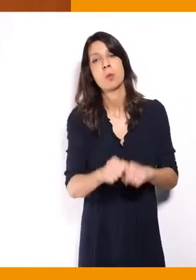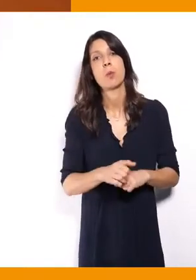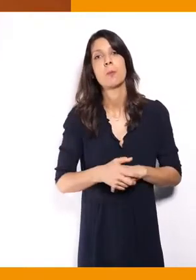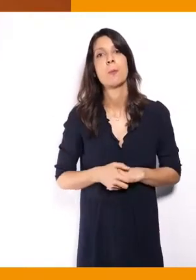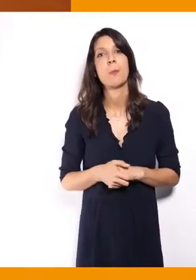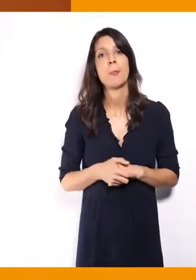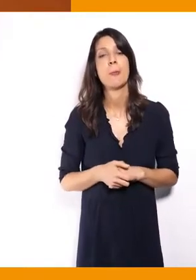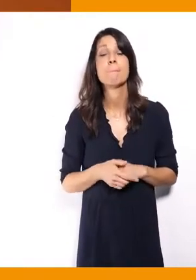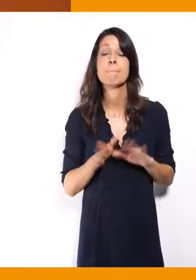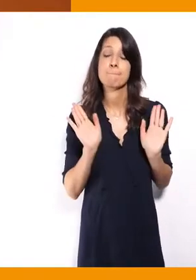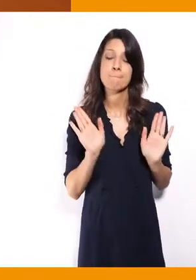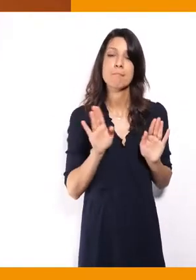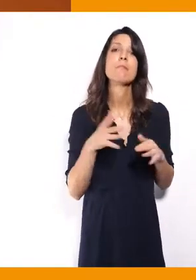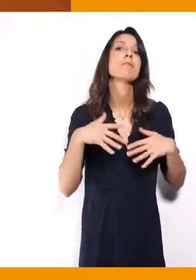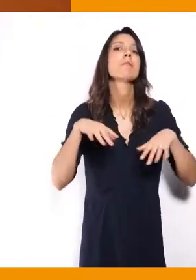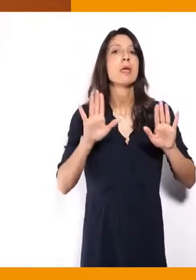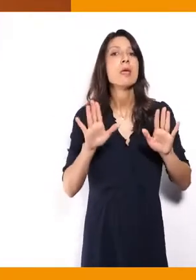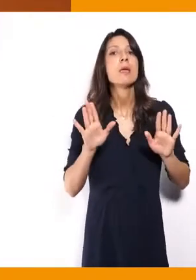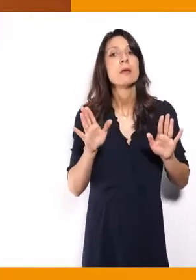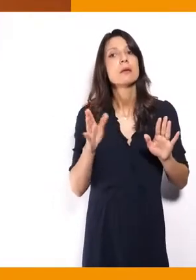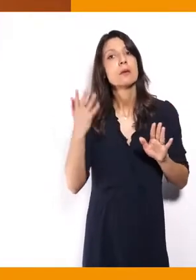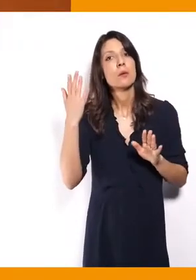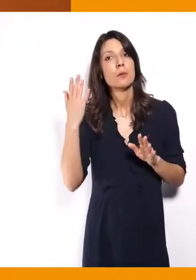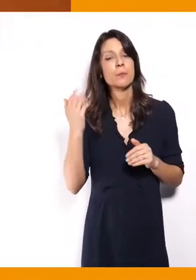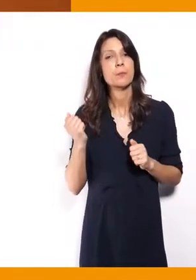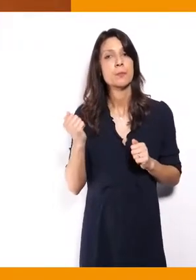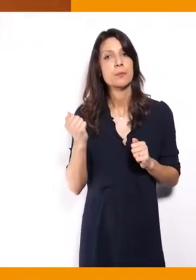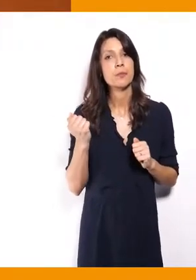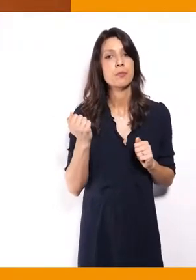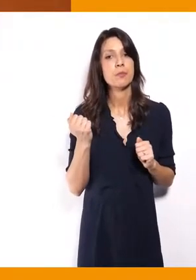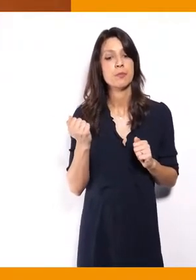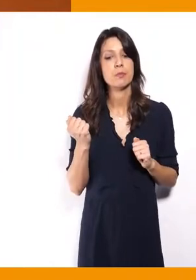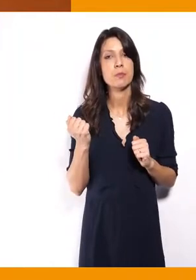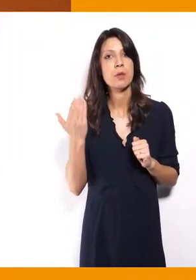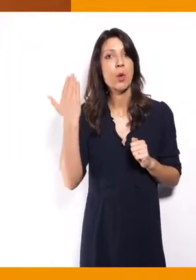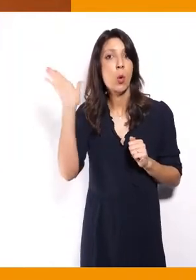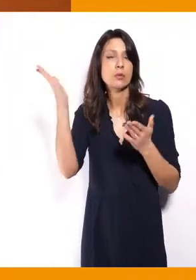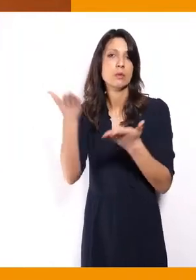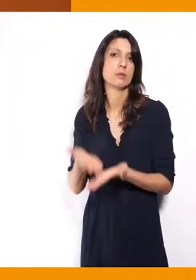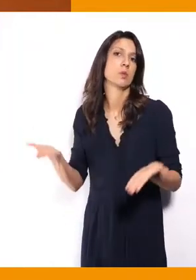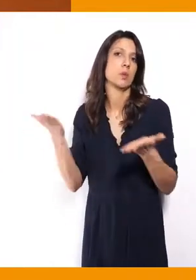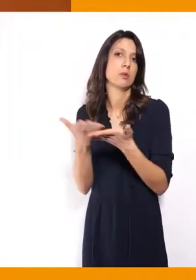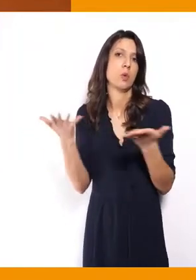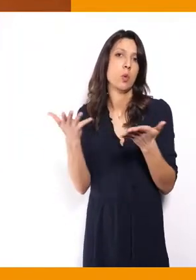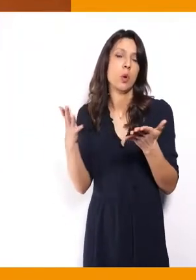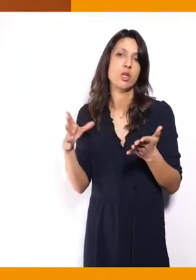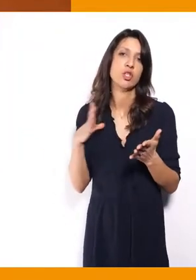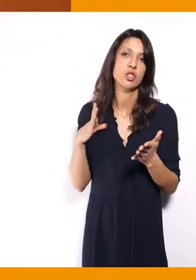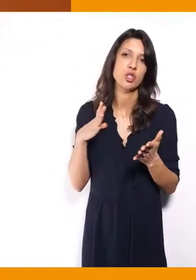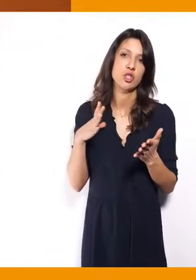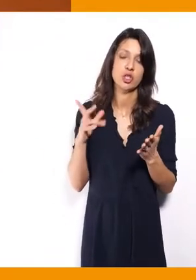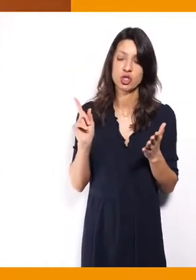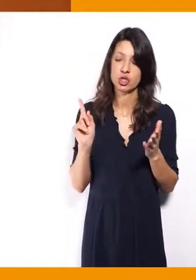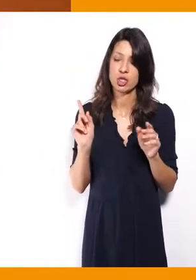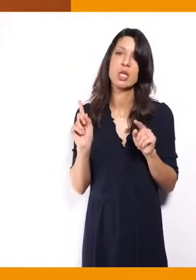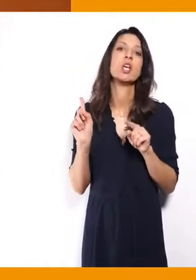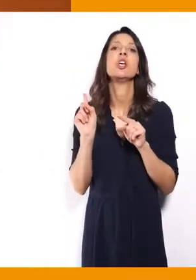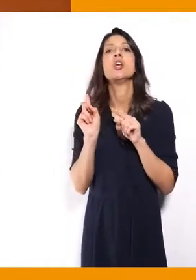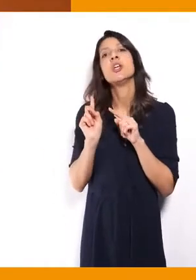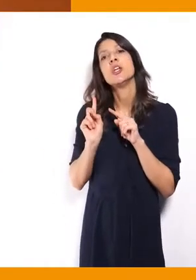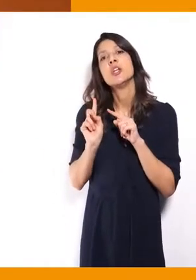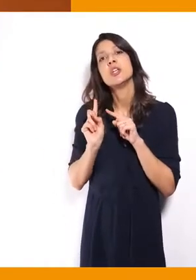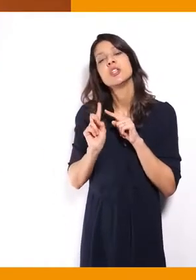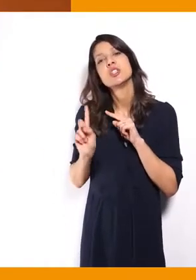En revanche, nous avons dans d'autres cadres quelques éléments qui rendent un petit peu plus